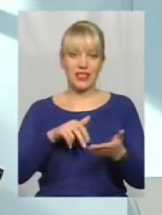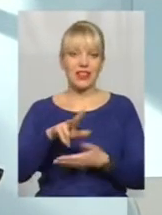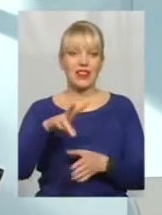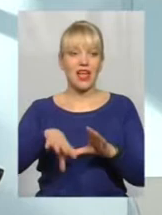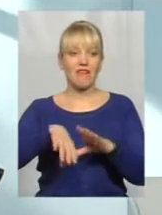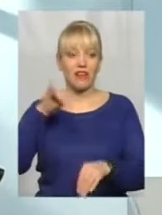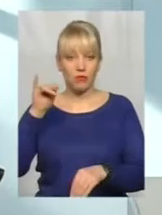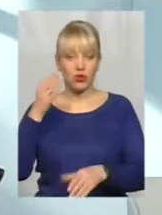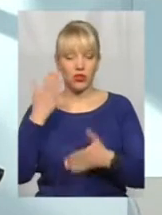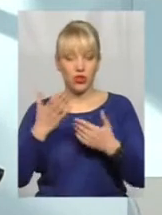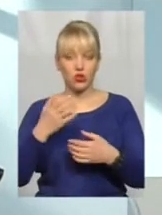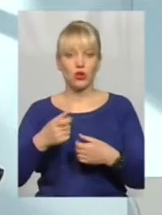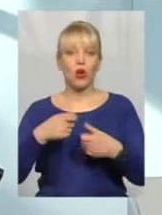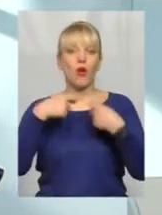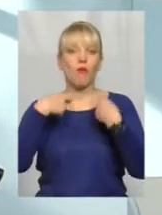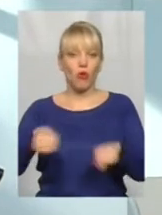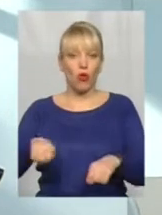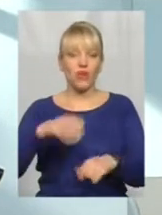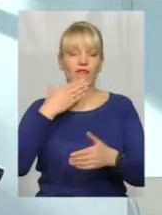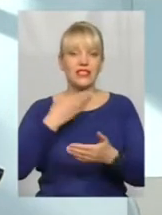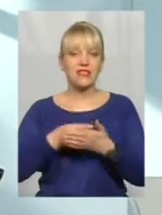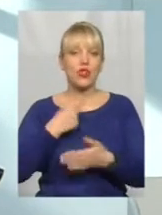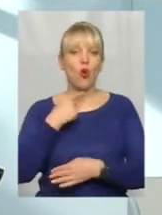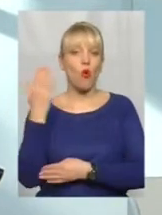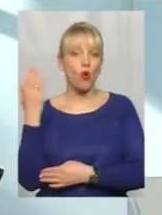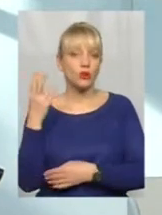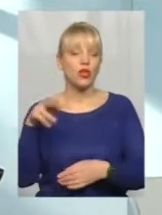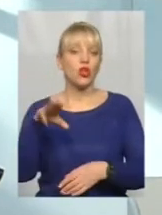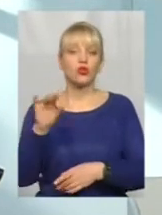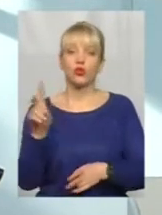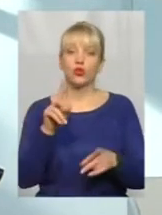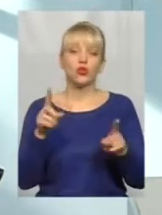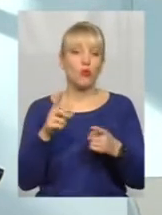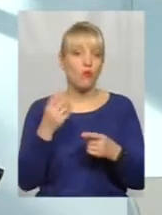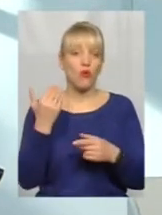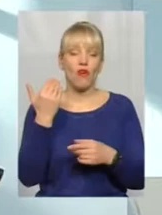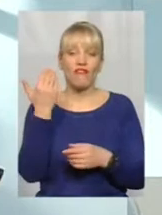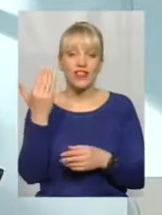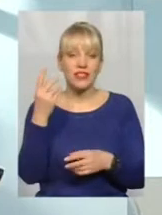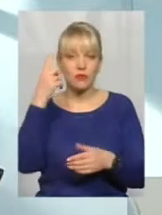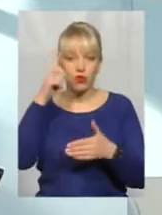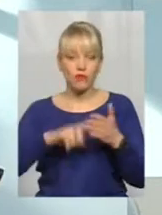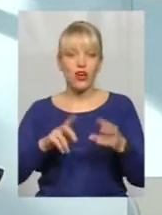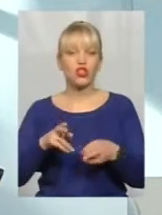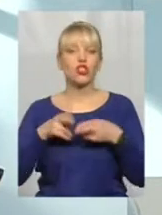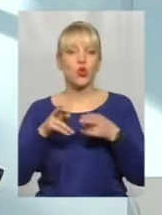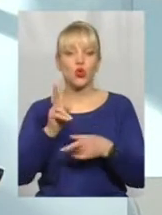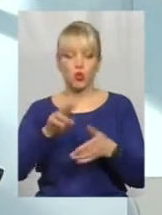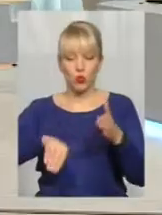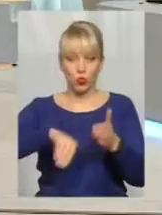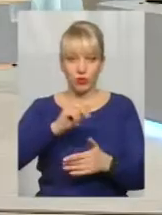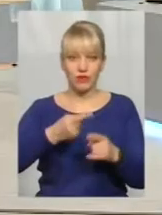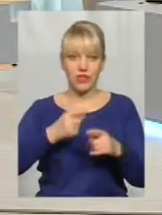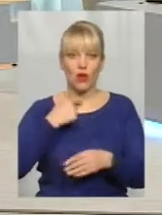Якщо він продав свій голос, то чого він сподівається, що той злодій, який його купив, буде турбуватися про розвиток